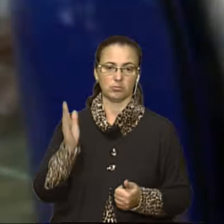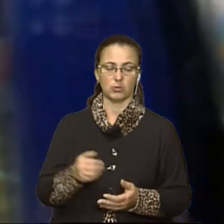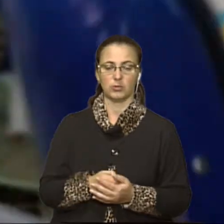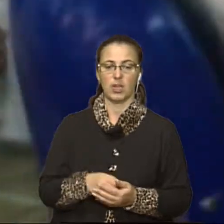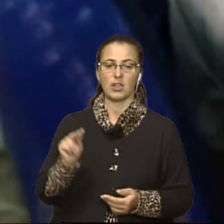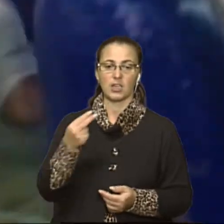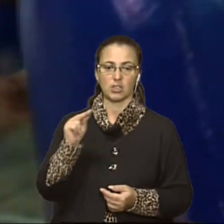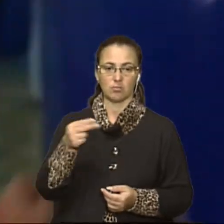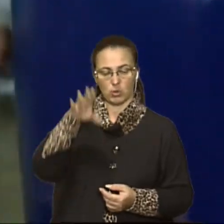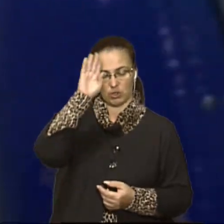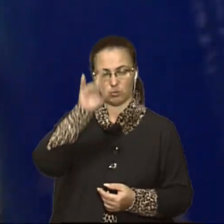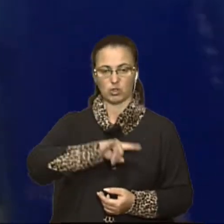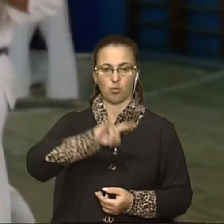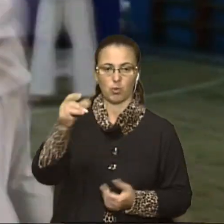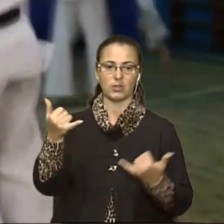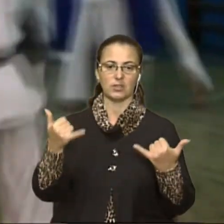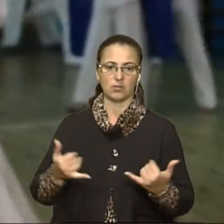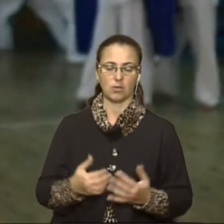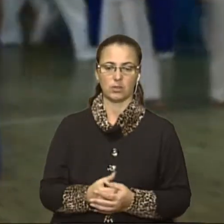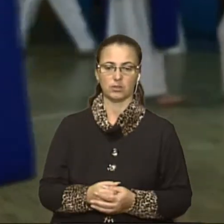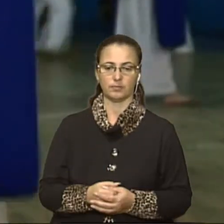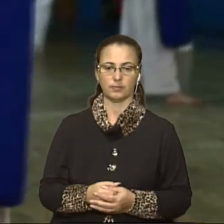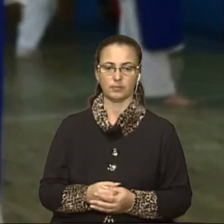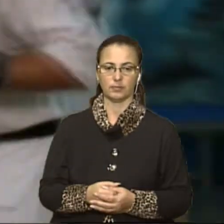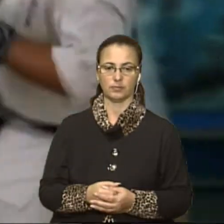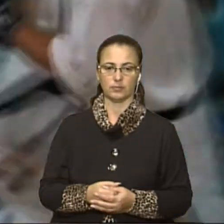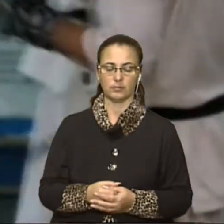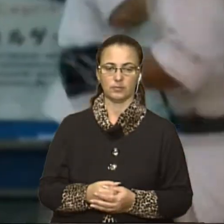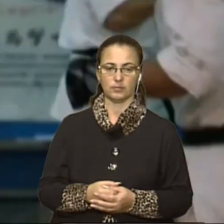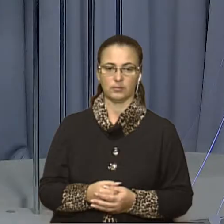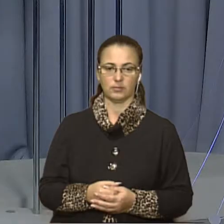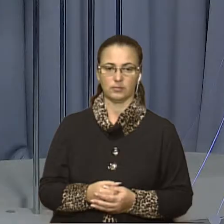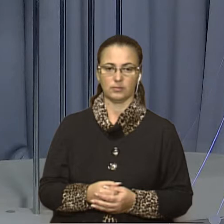сьогодні. Оксана Цихоляс, Анатолій Киричук. Новини на Суспільному. Львів.